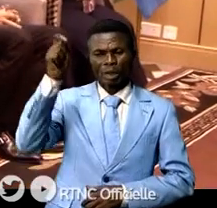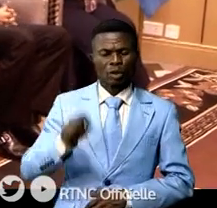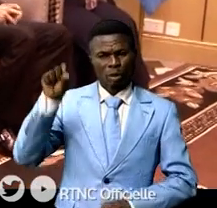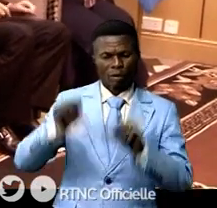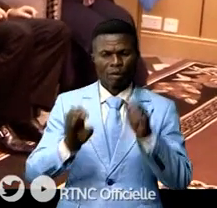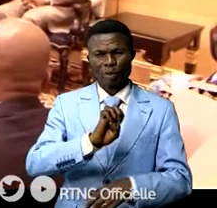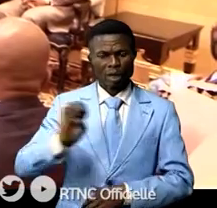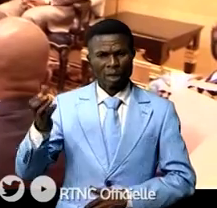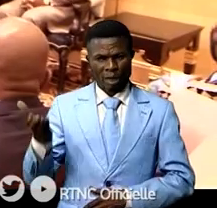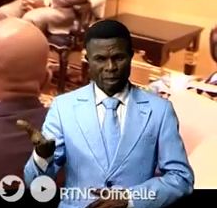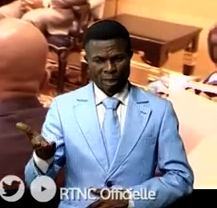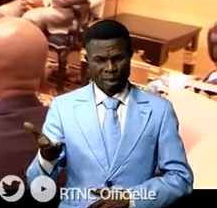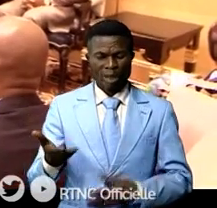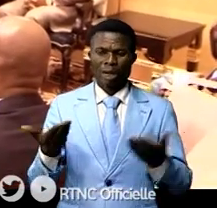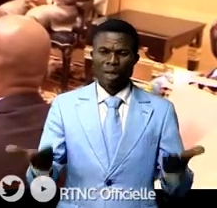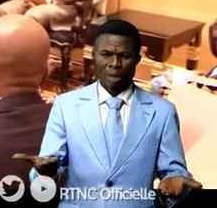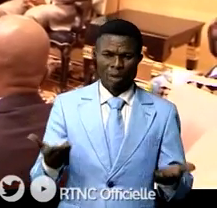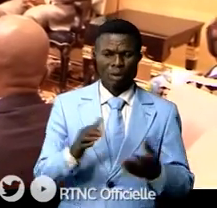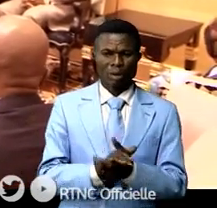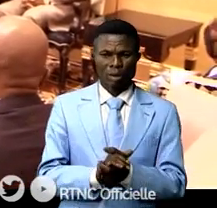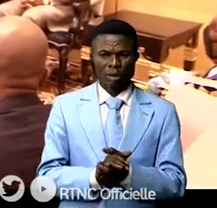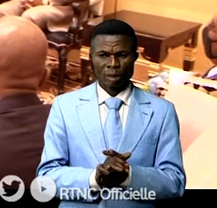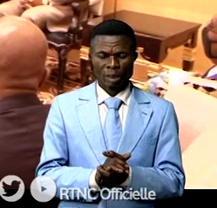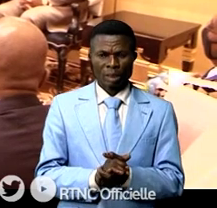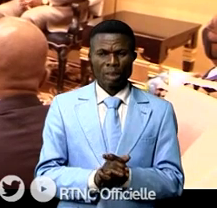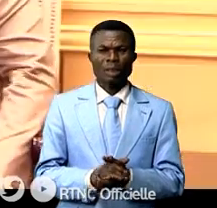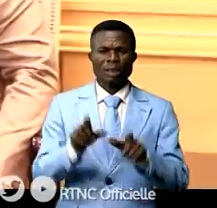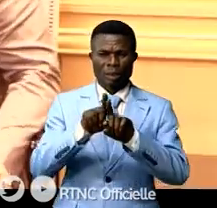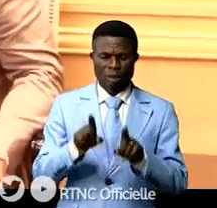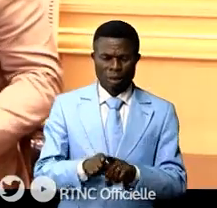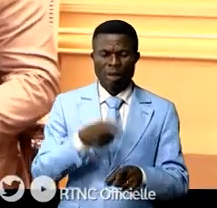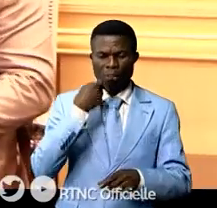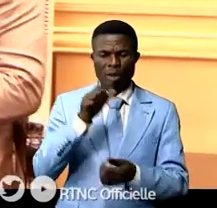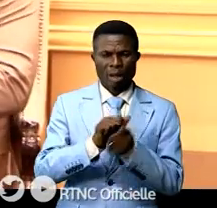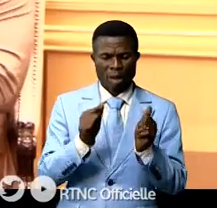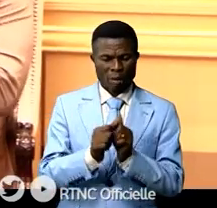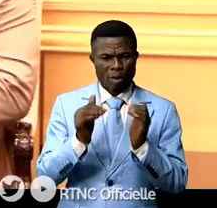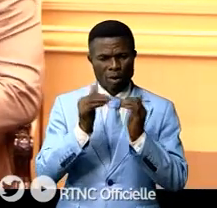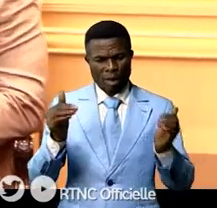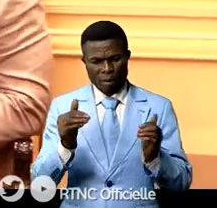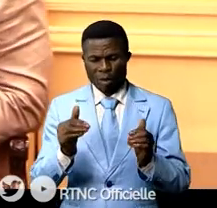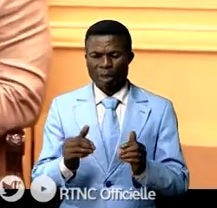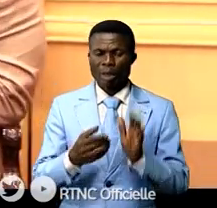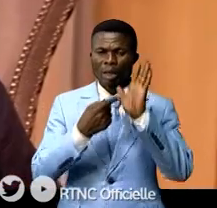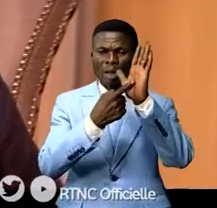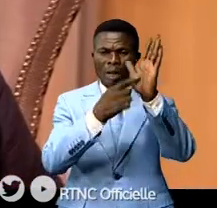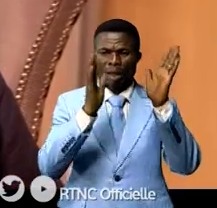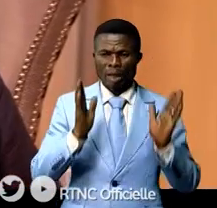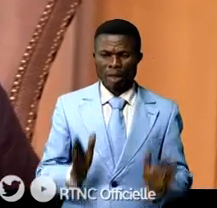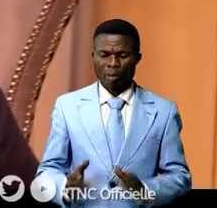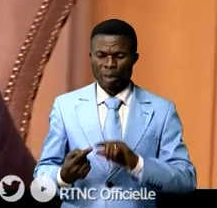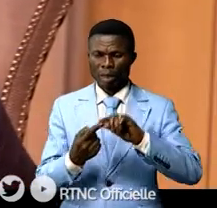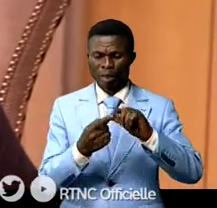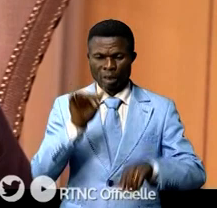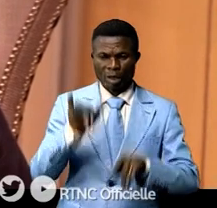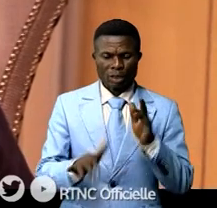dans la partie est du territoire national. Le chef de l'État l'a dit à la représentante spéciale du secrétaire général de l